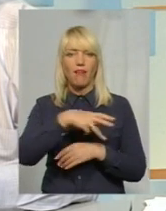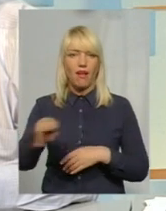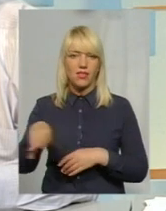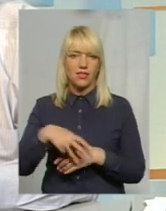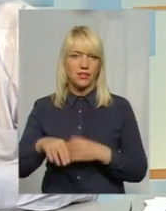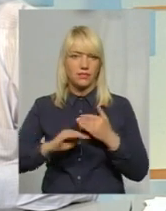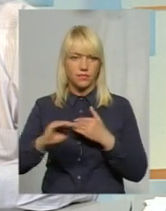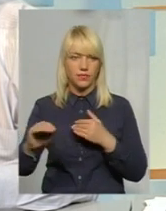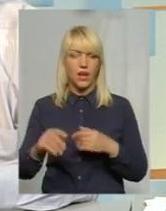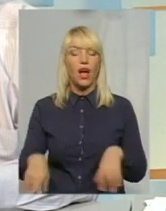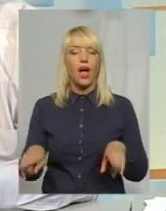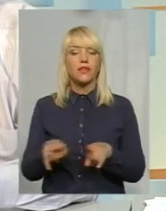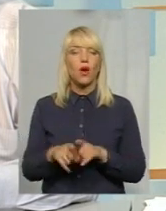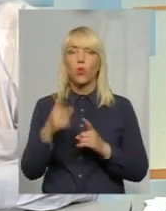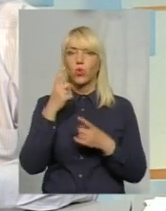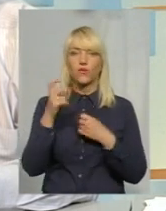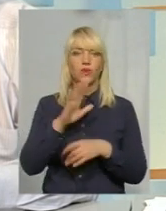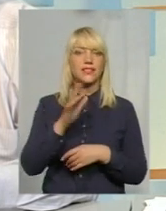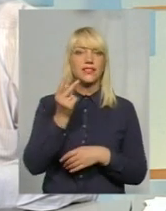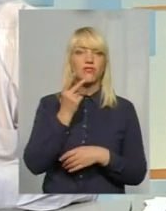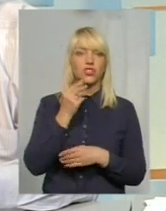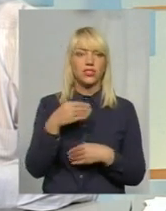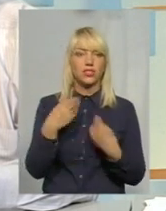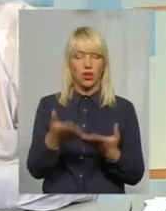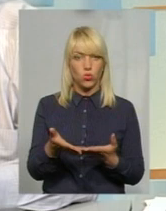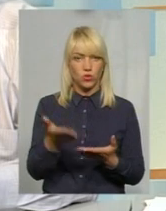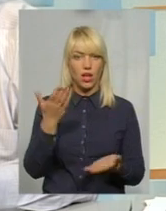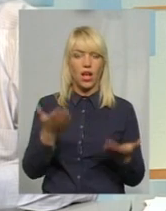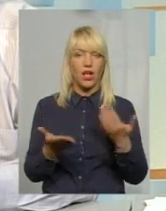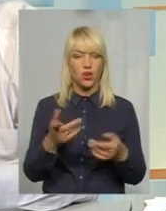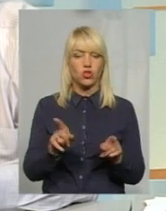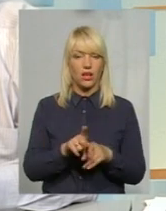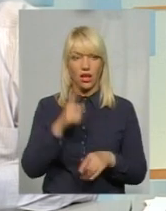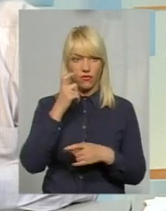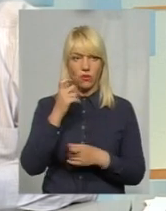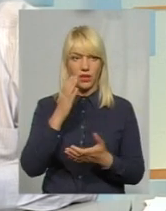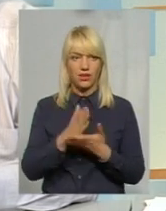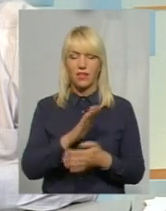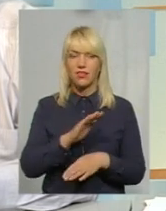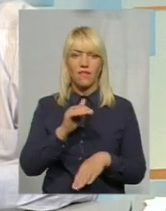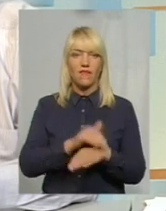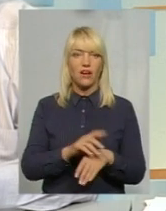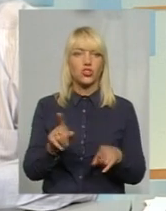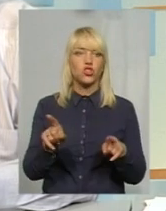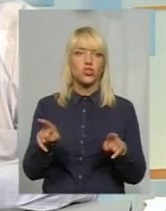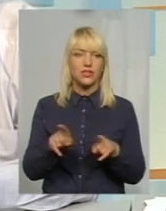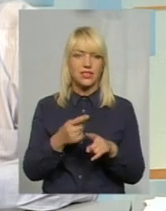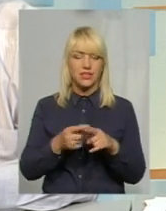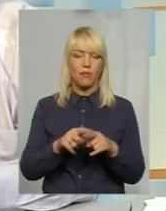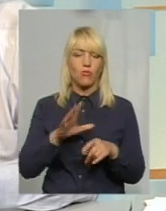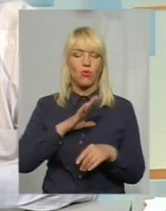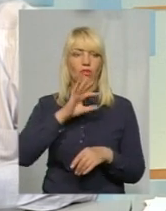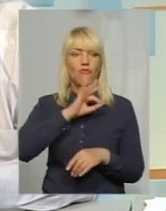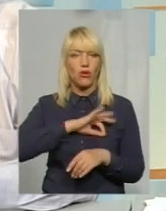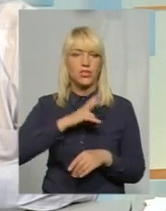Таку інформацію не завжди надають. Або якщо така інформація є, не факт, що такий засіб було використано на даному